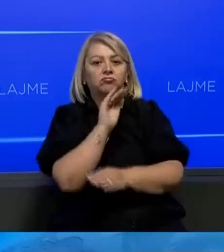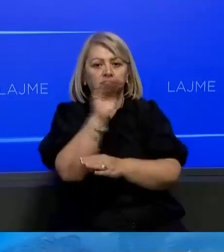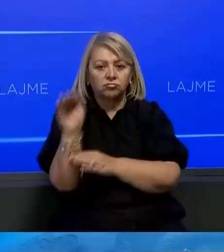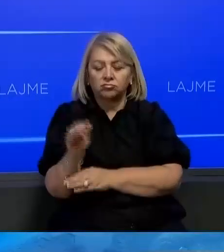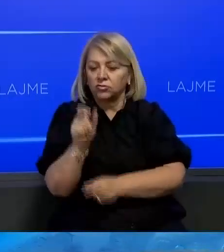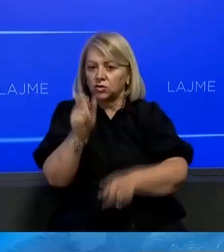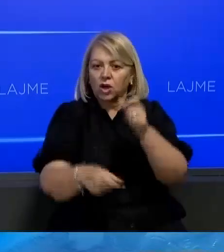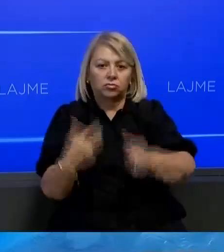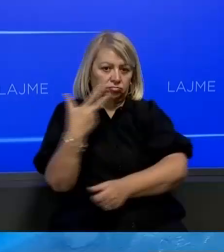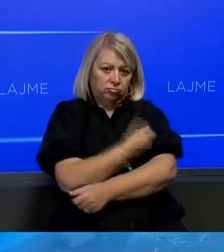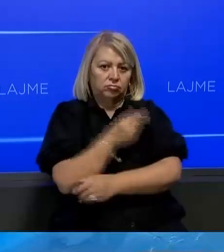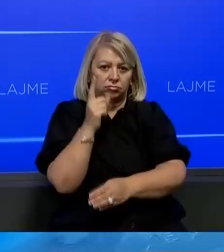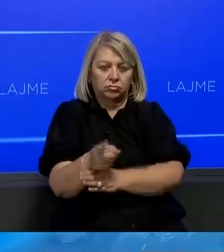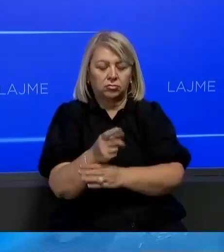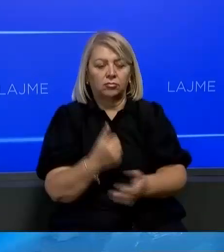qytetarët të vakcinohen.